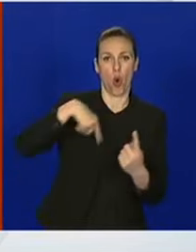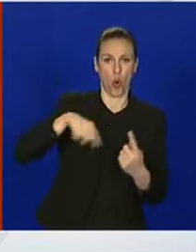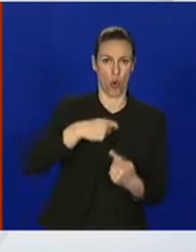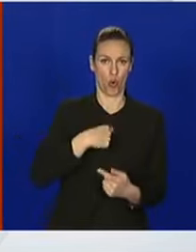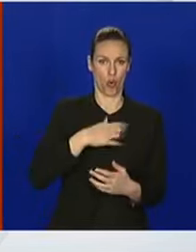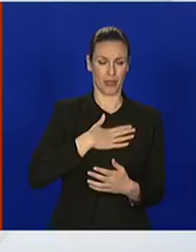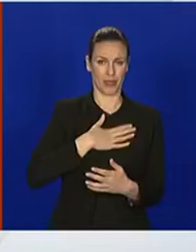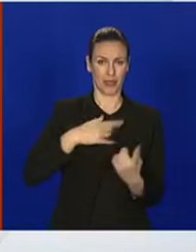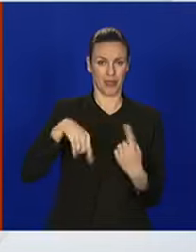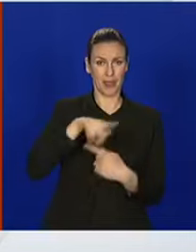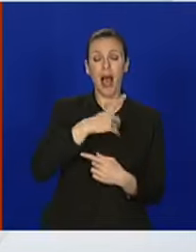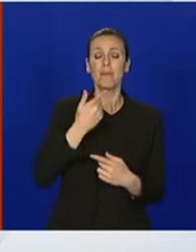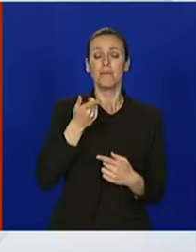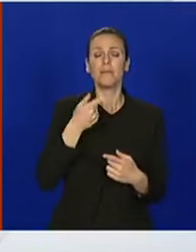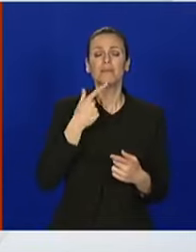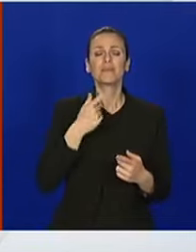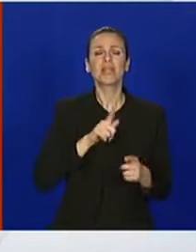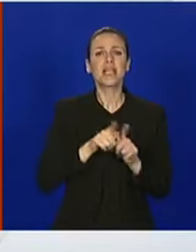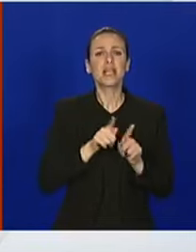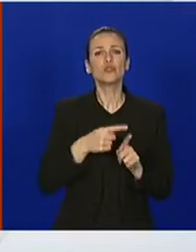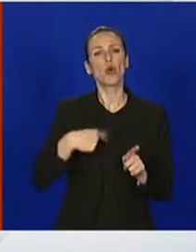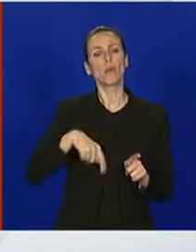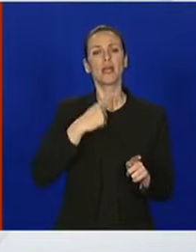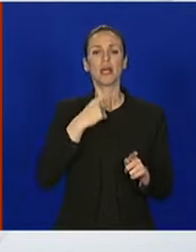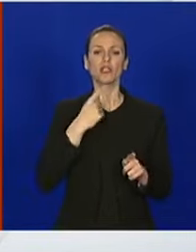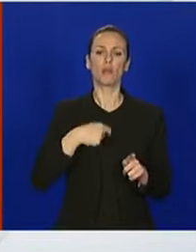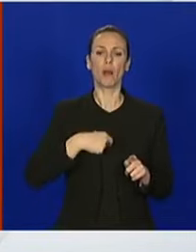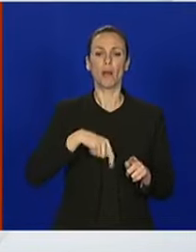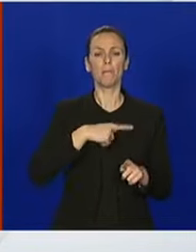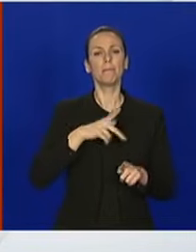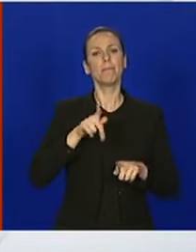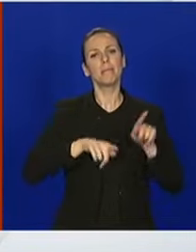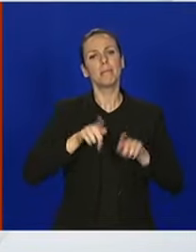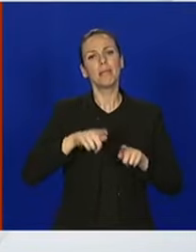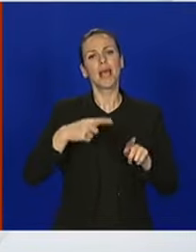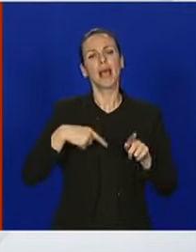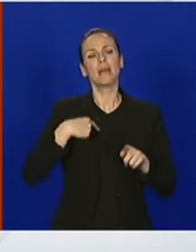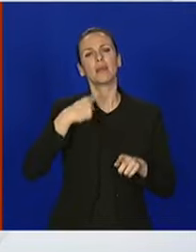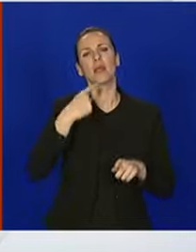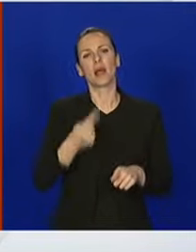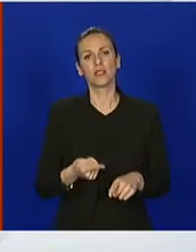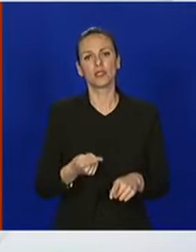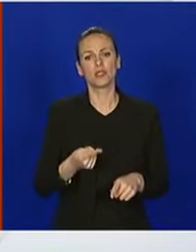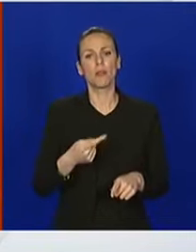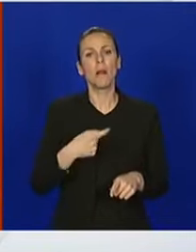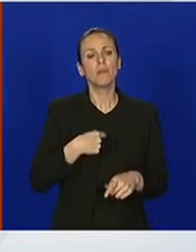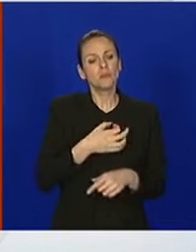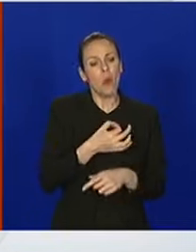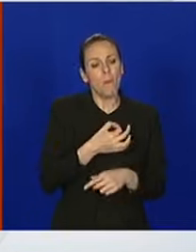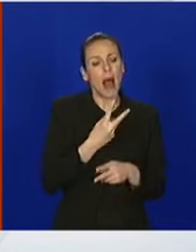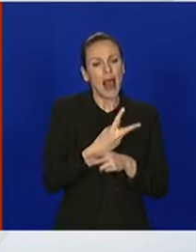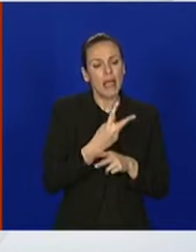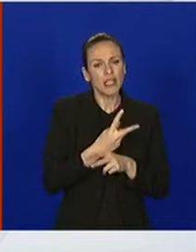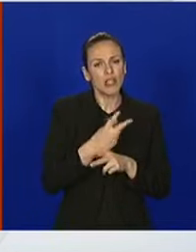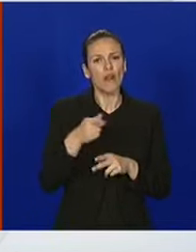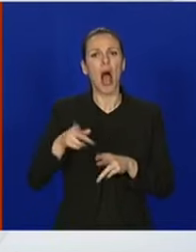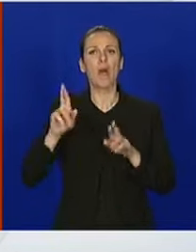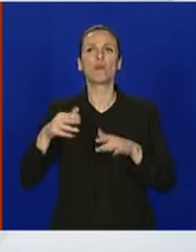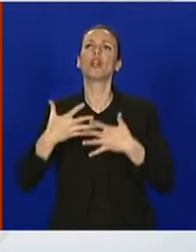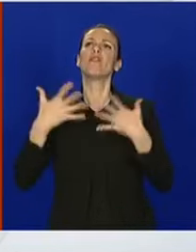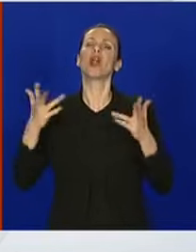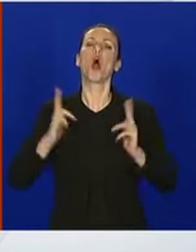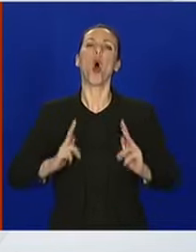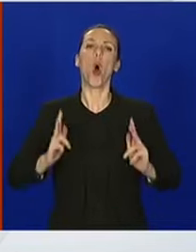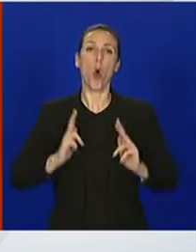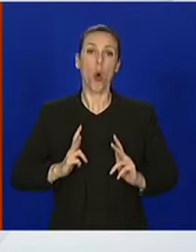Dakle, mi volimo reći da smo mi, evo, povremeno kažemo da smo mi mala zemlja za veliki odmor. Pa i to